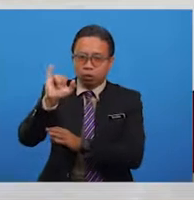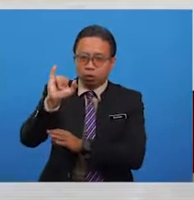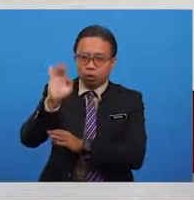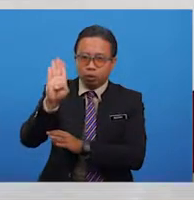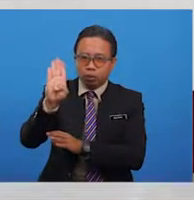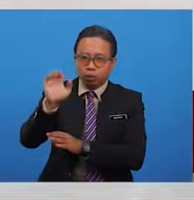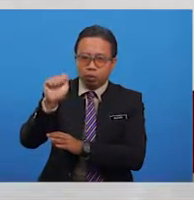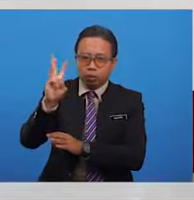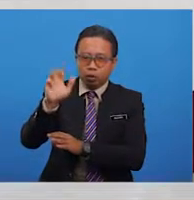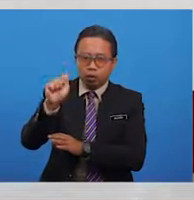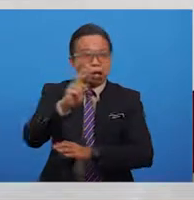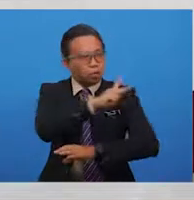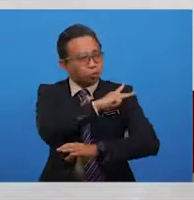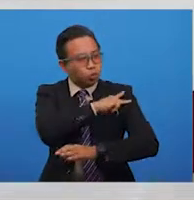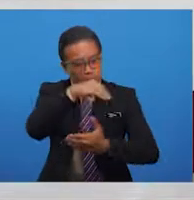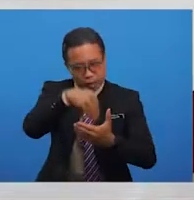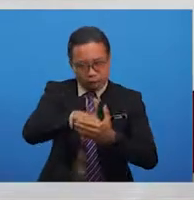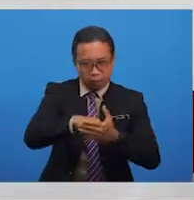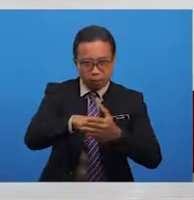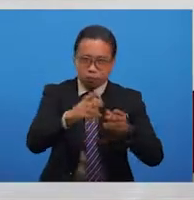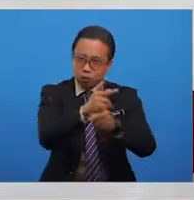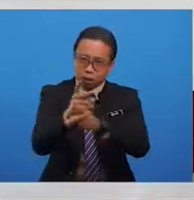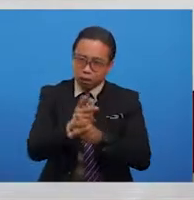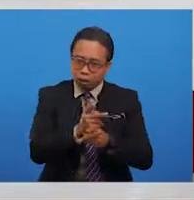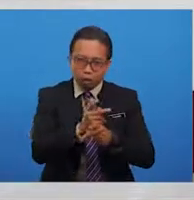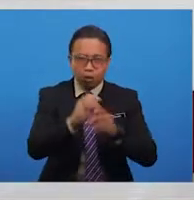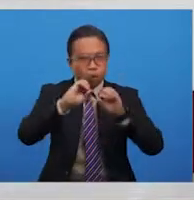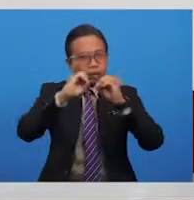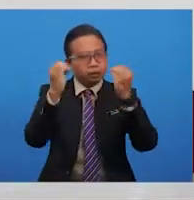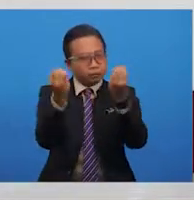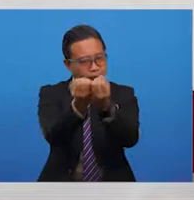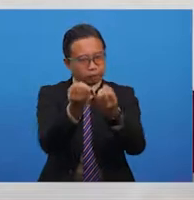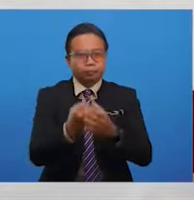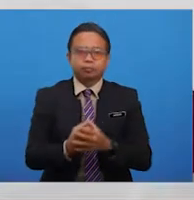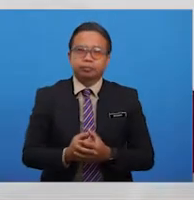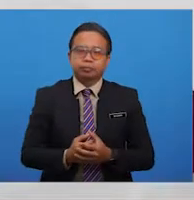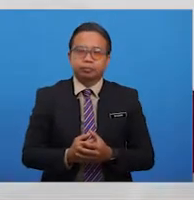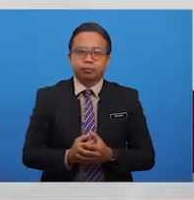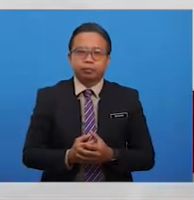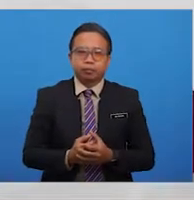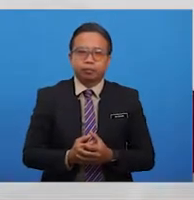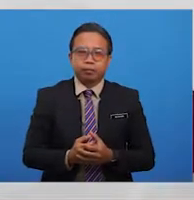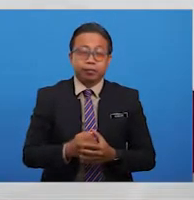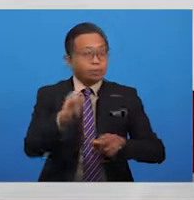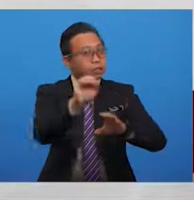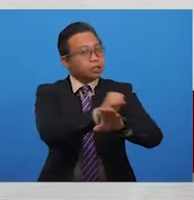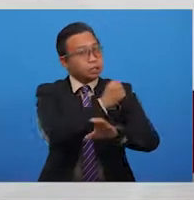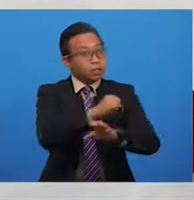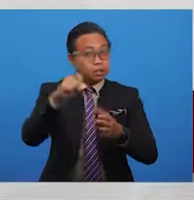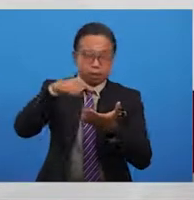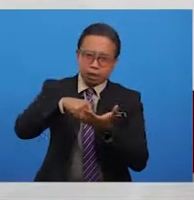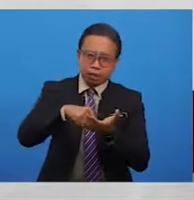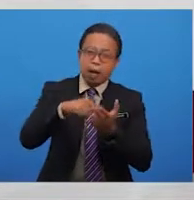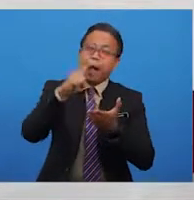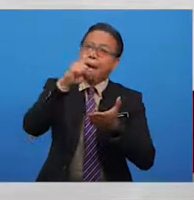ketokohan pemimpin dalam menerajui sesebuah organisasi. Berdasarkan sajak kuduk perang ini,